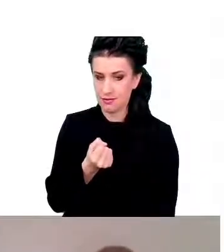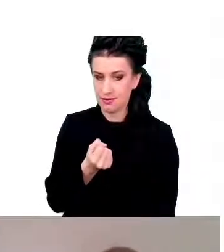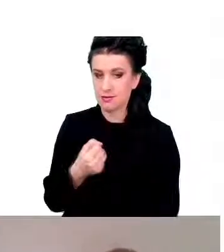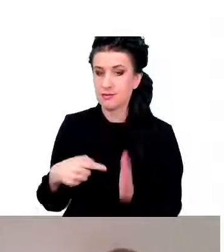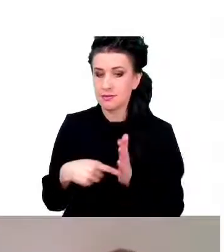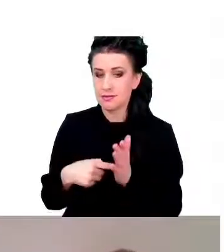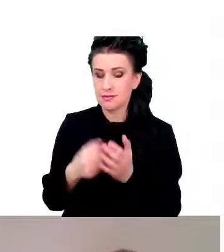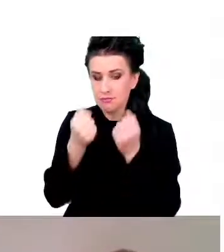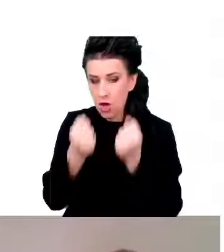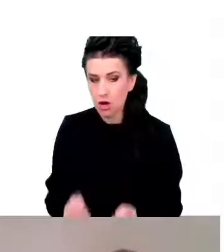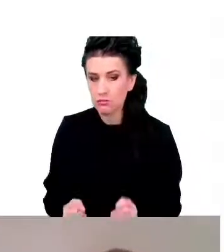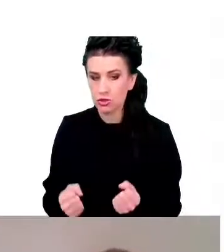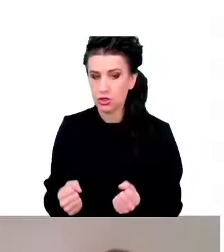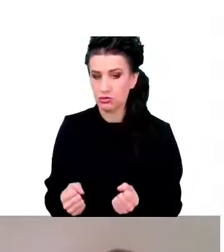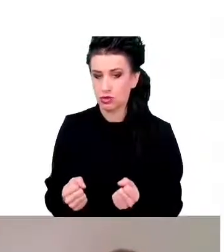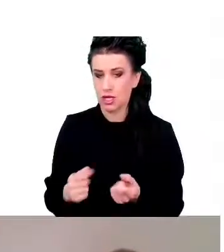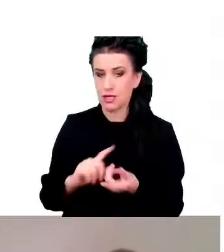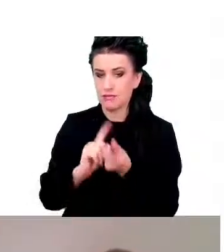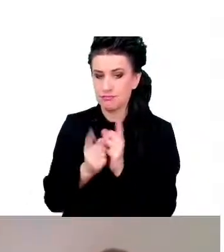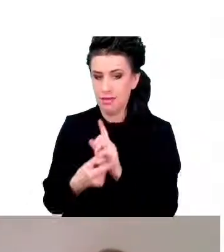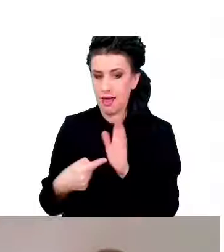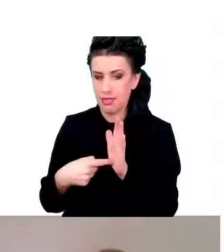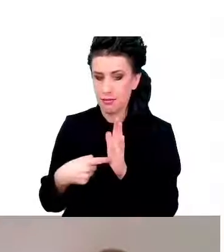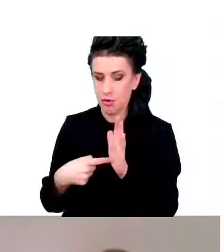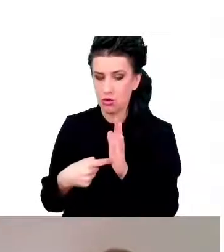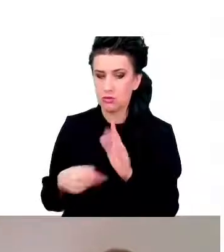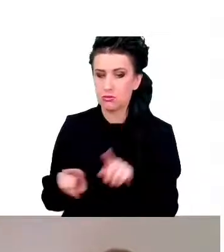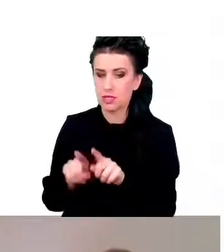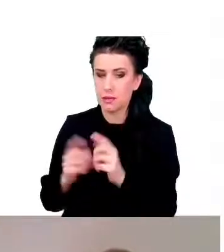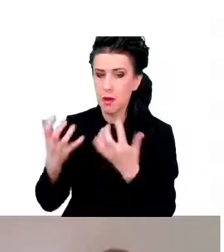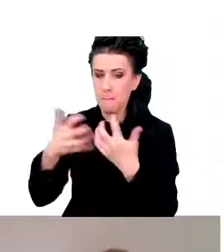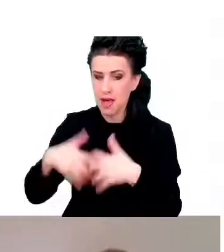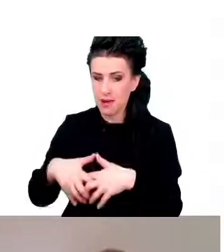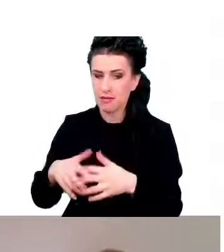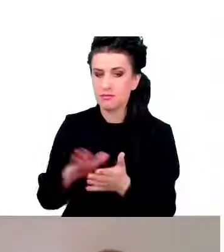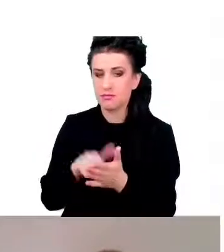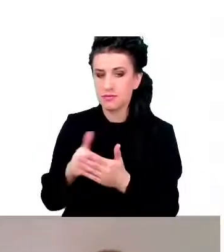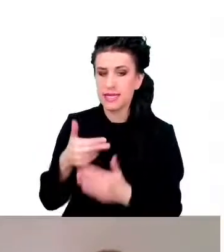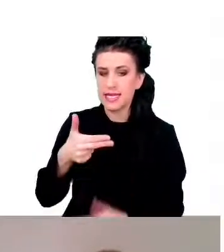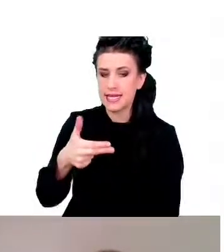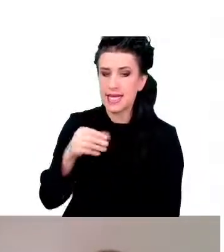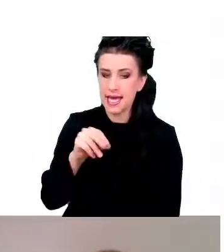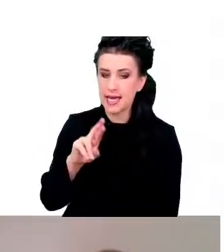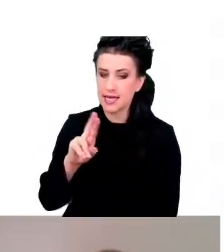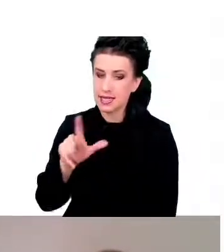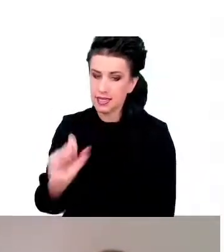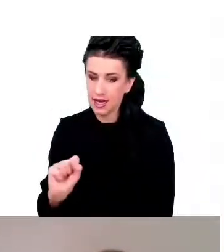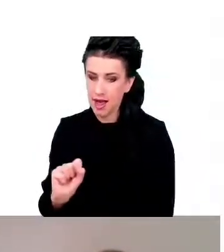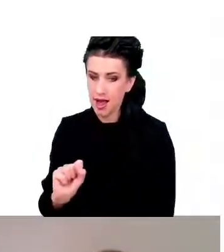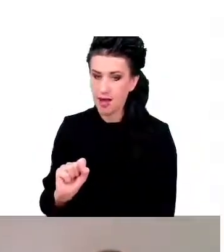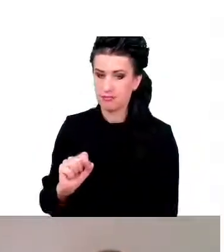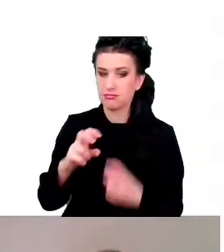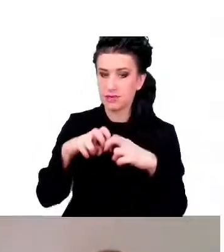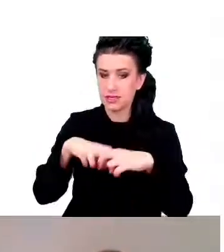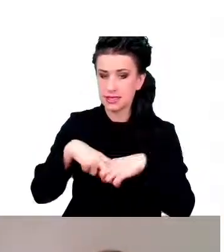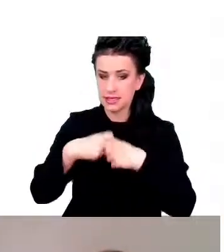obciążeniom metabolicznym albo mechanicznym, takich jak na przykład nerki, stawy.